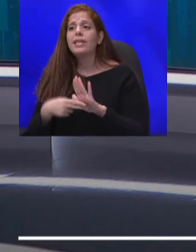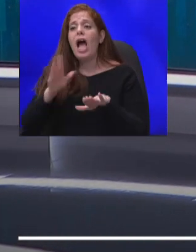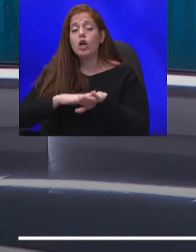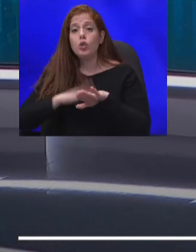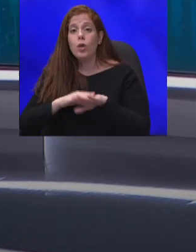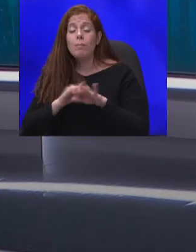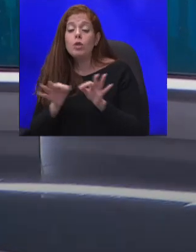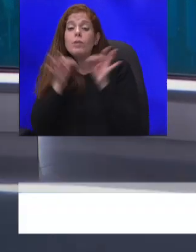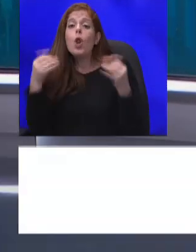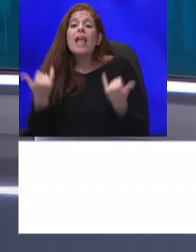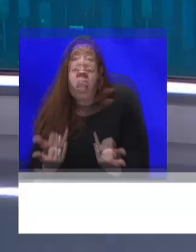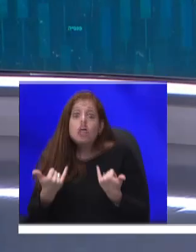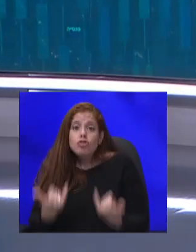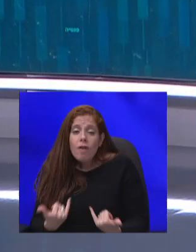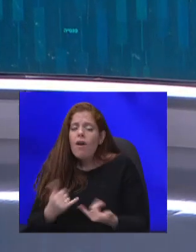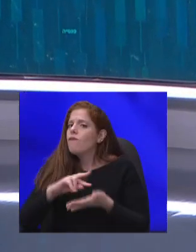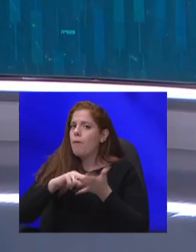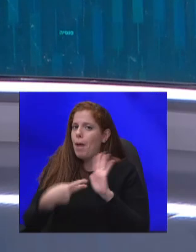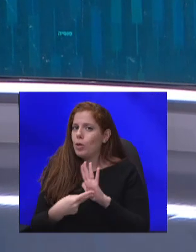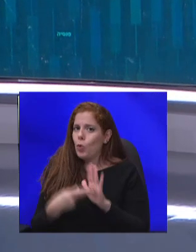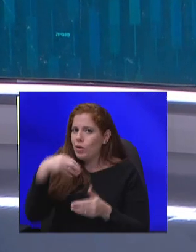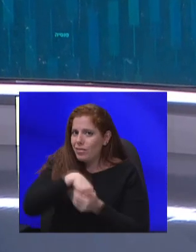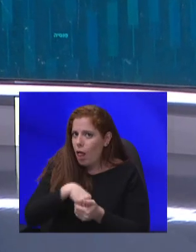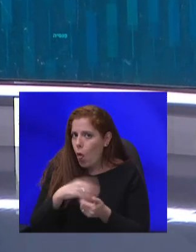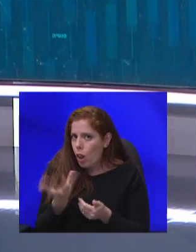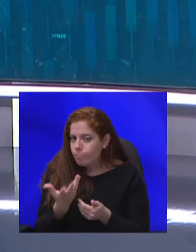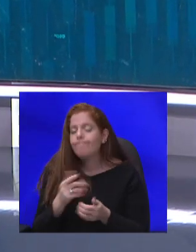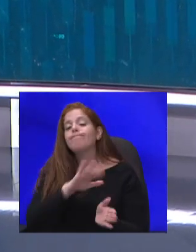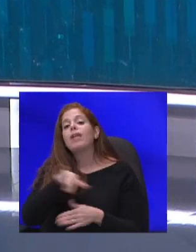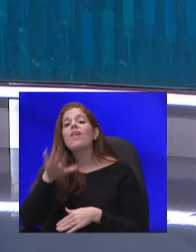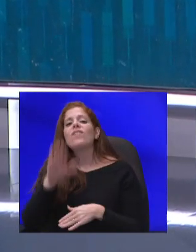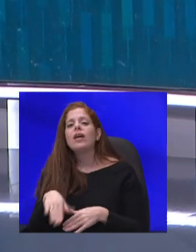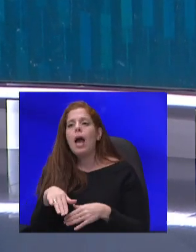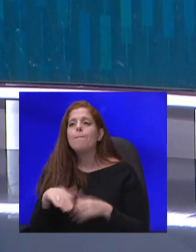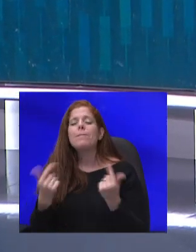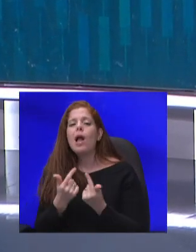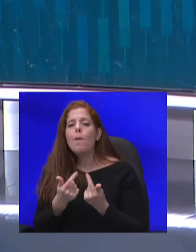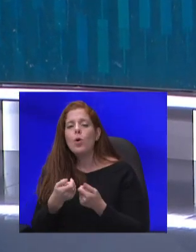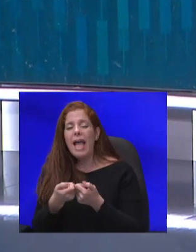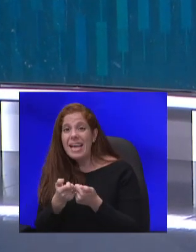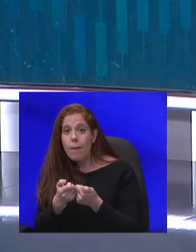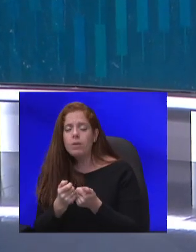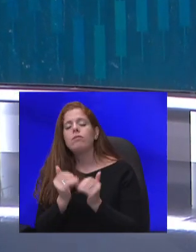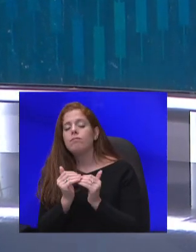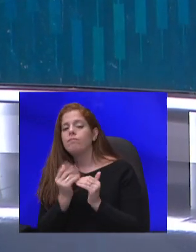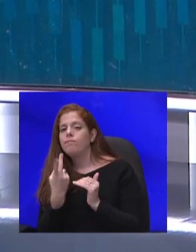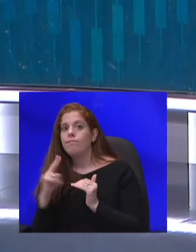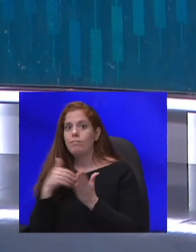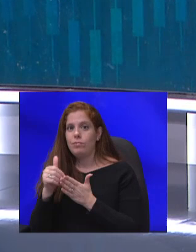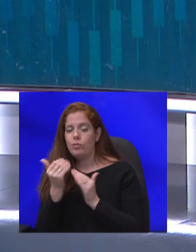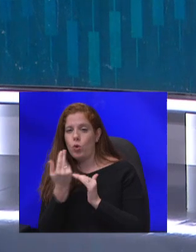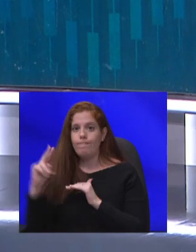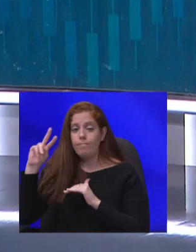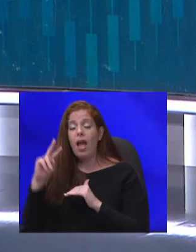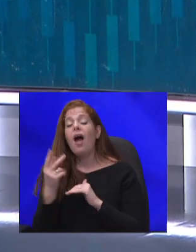ומה התוכנית הזאת תכלות. וגם מלחמות הגיימינג מעלות הידוך. אבל שנייה לפני שנצלול לכל אלה, הנה חמישה דברים כלכליים